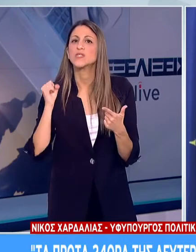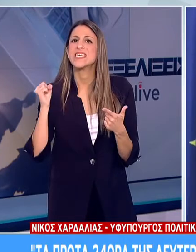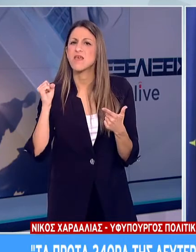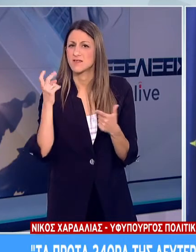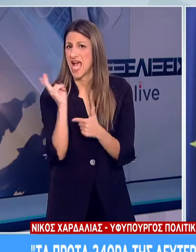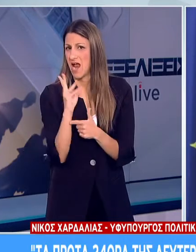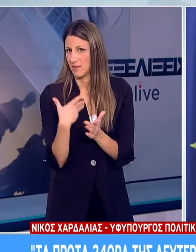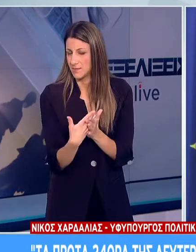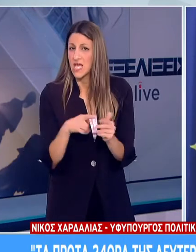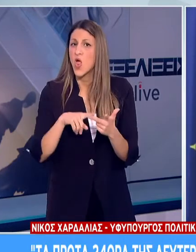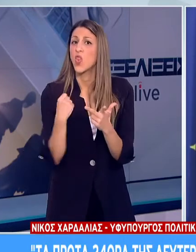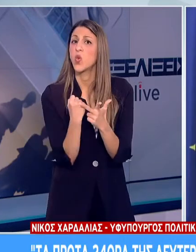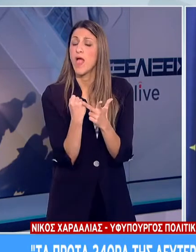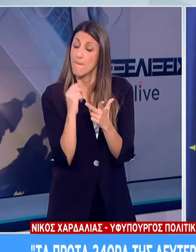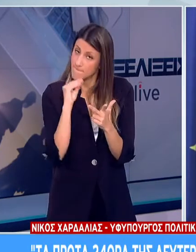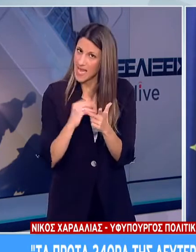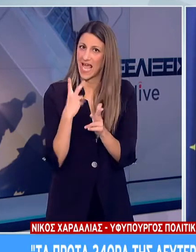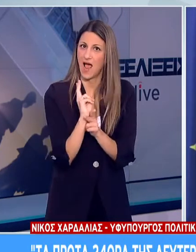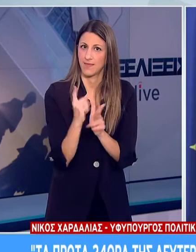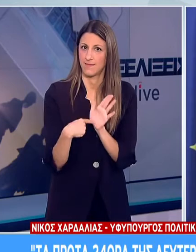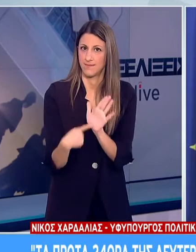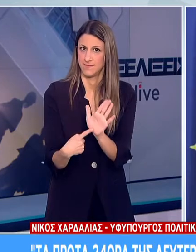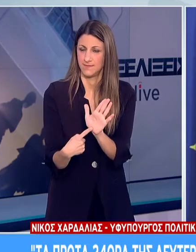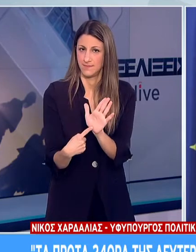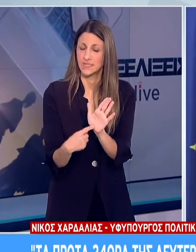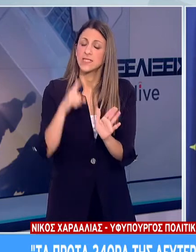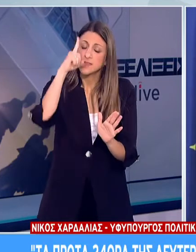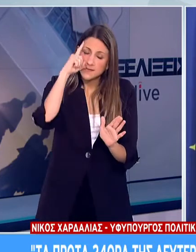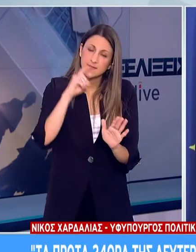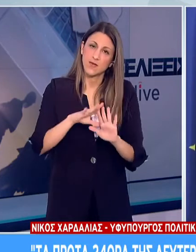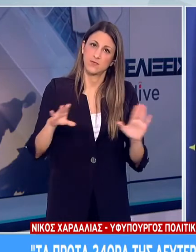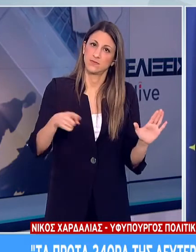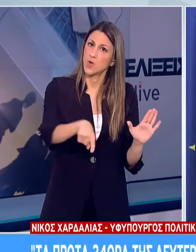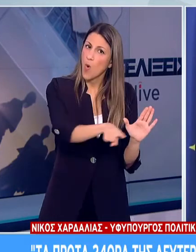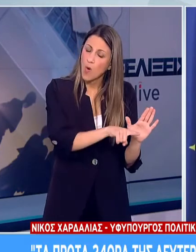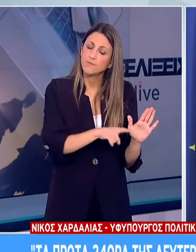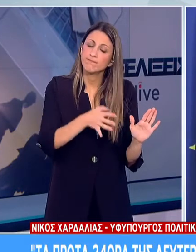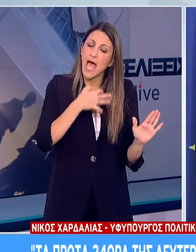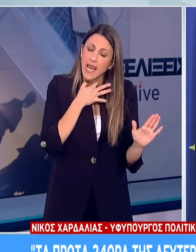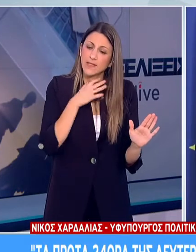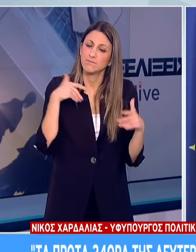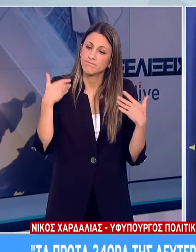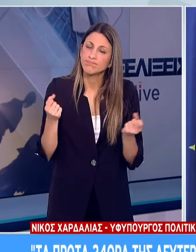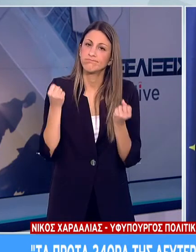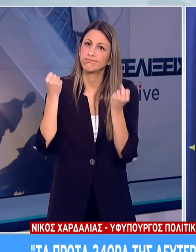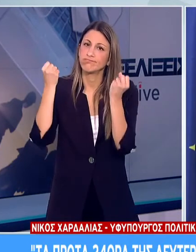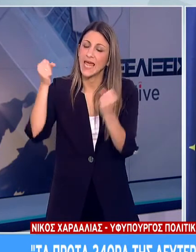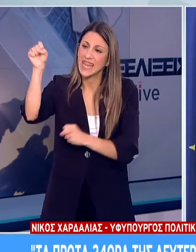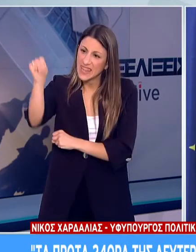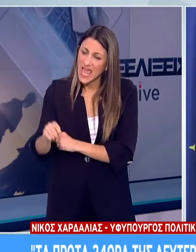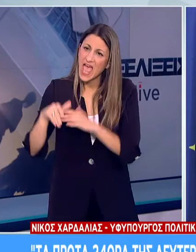επαγγελματική επασχόληση. Αντιλαμβανόμαστε, κατανοούμε πλήρως την ανάγκη των συμπολιτών μας να μετακινηθούν εκτός νομού